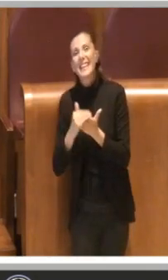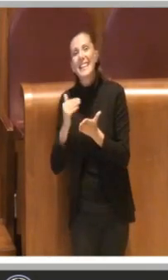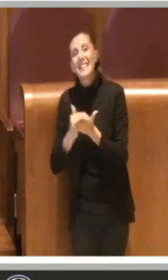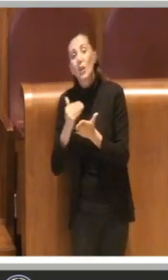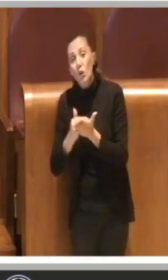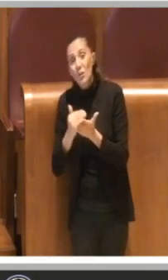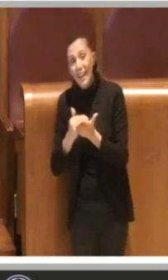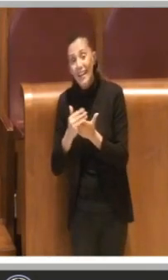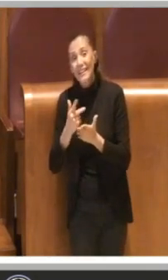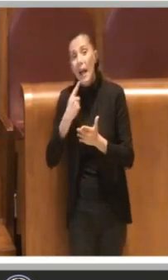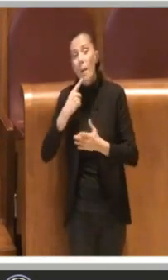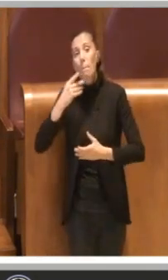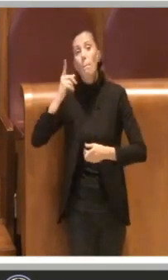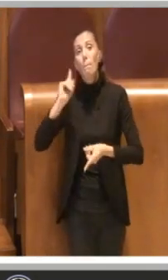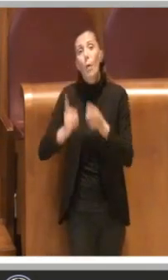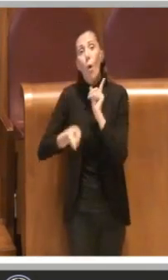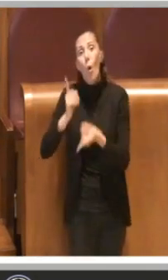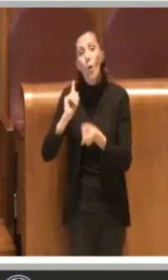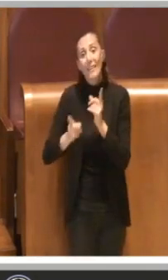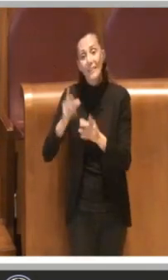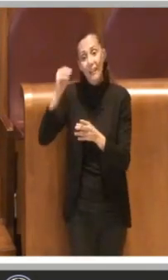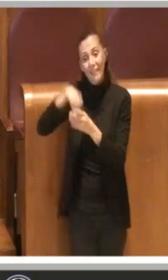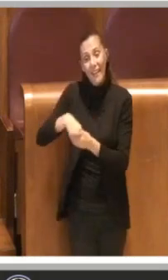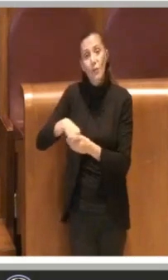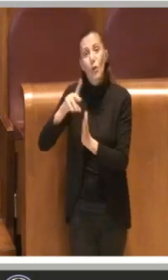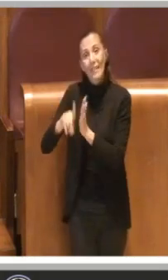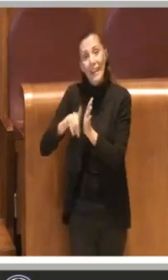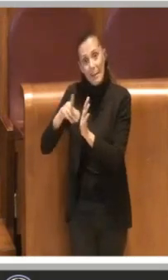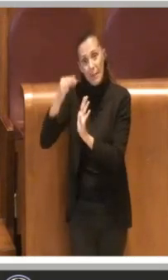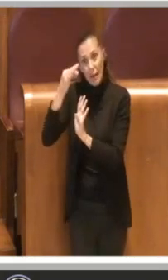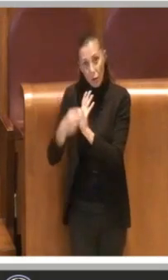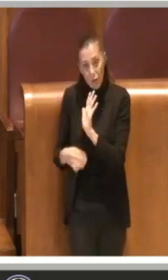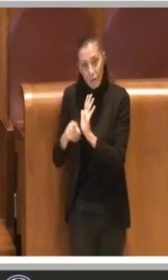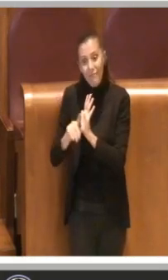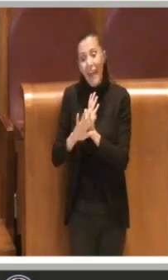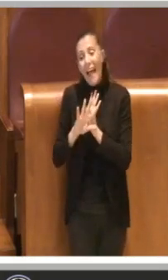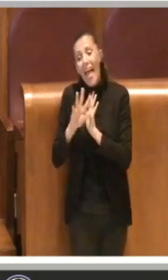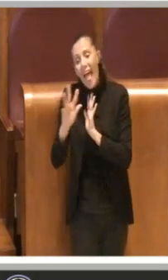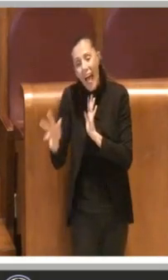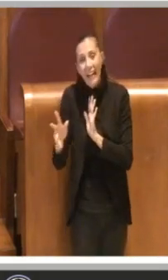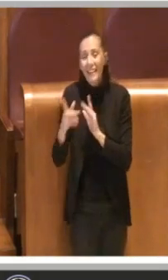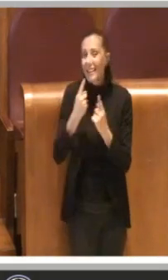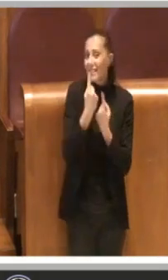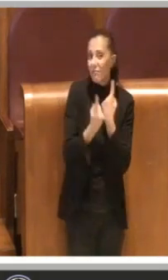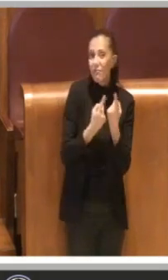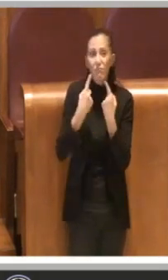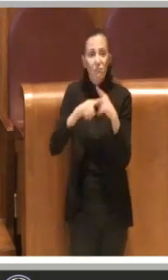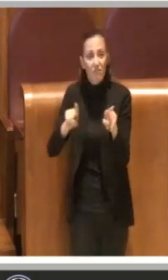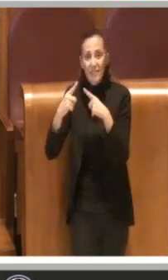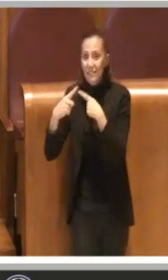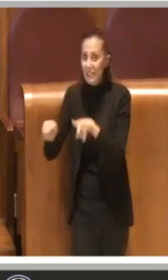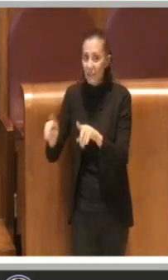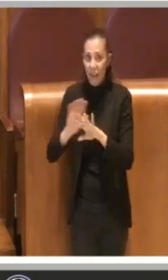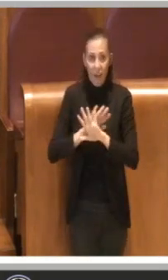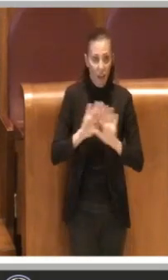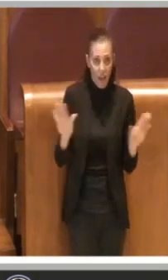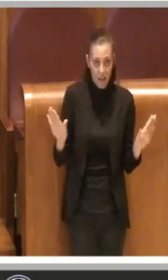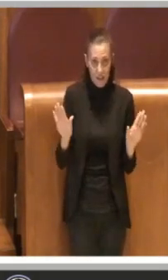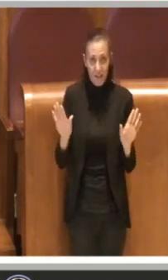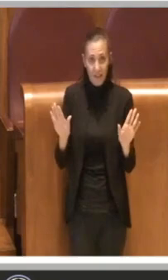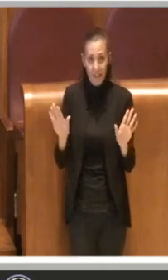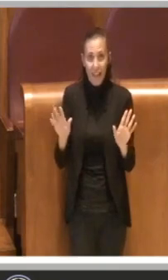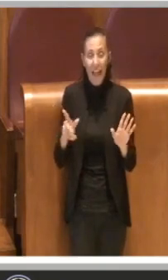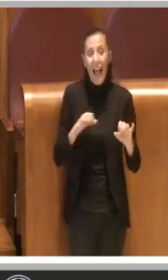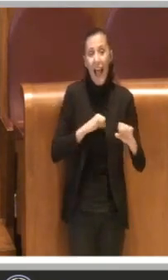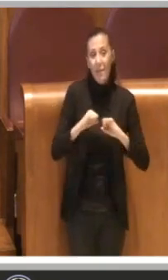quindi quella che rientra dentro dei libri e regolamenti, è un altro paio di maniche. Quindi diciamo che la discrezionalità